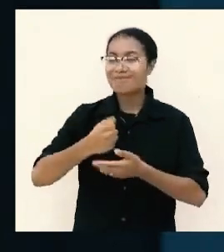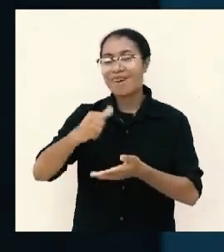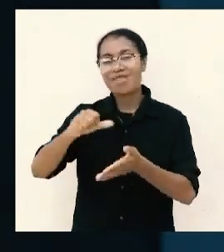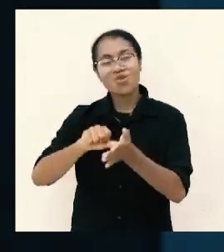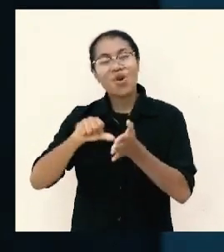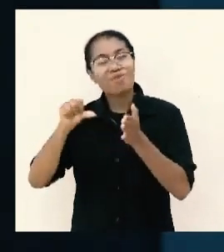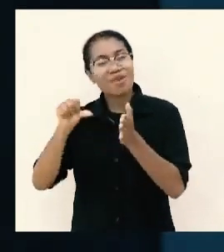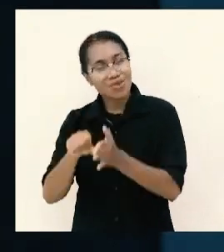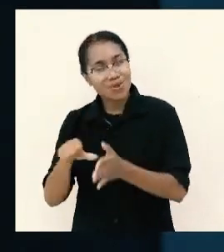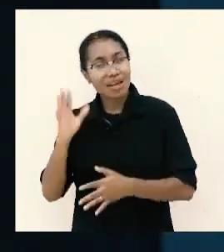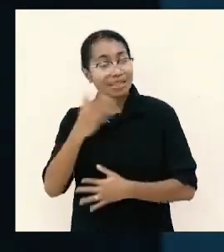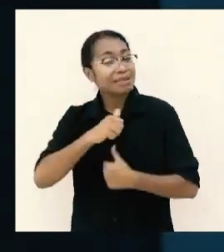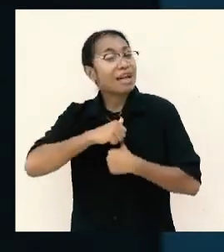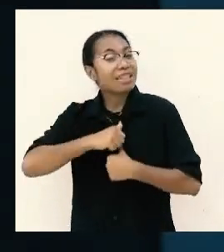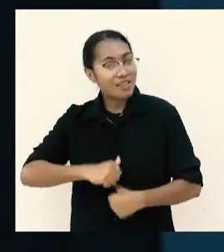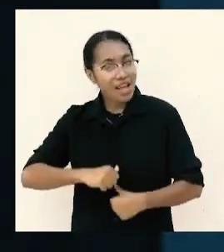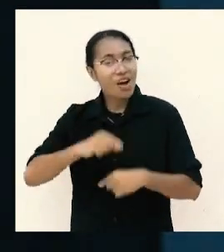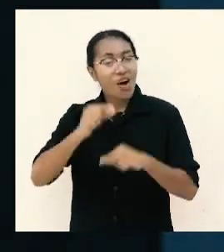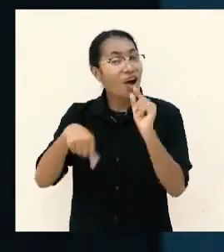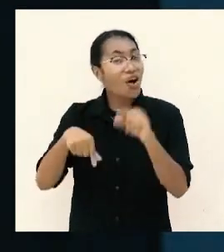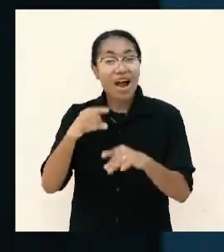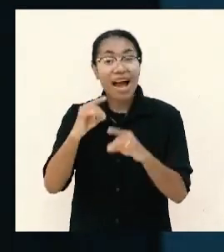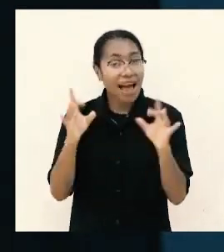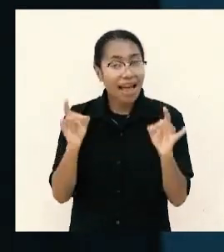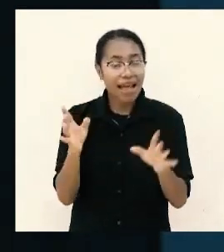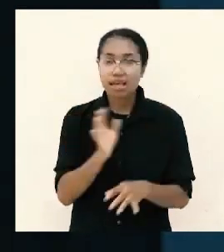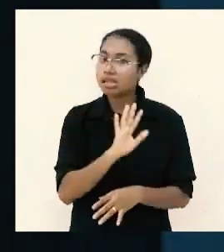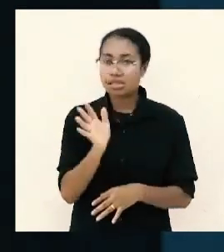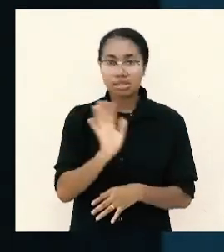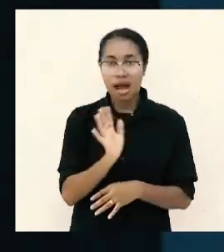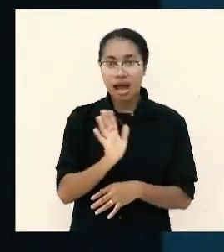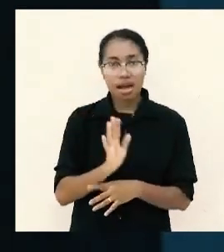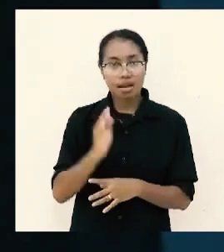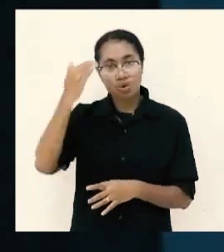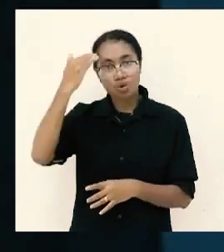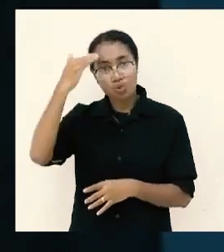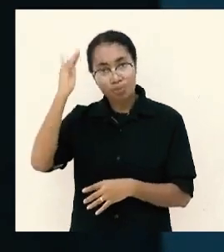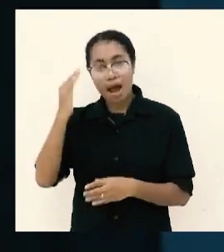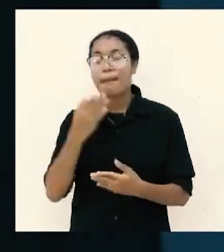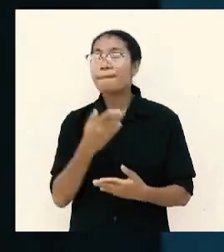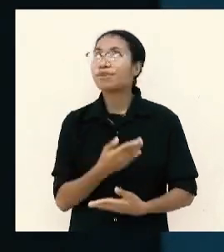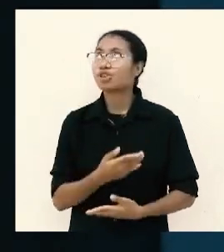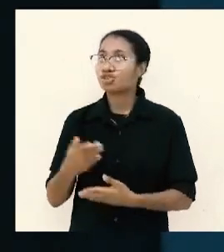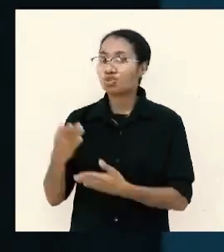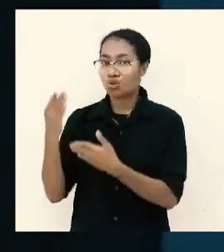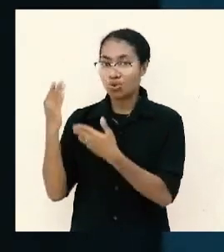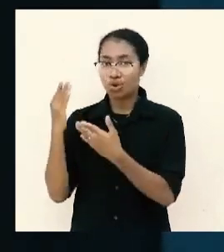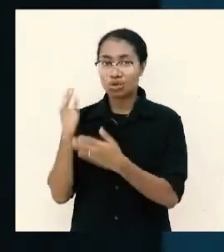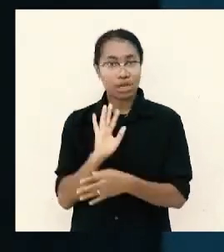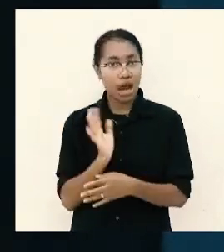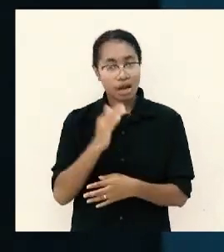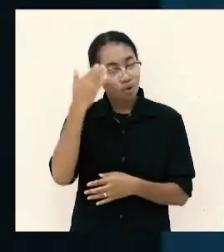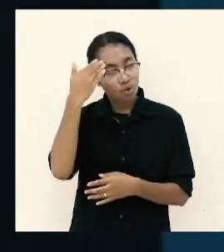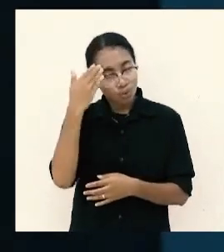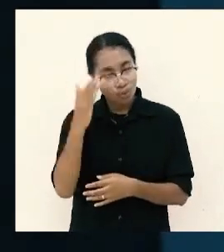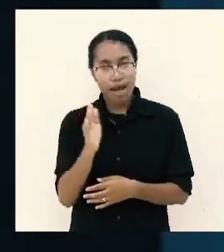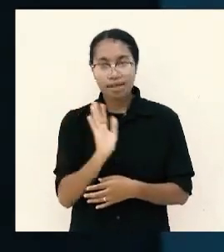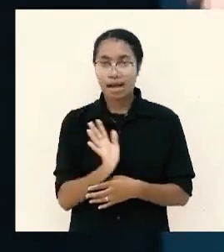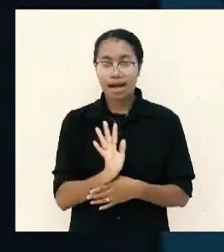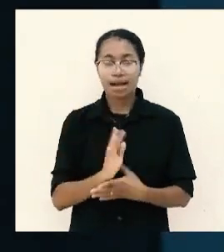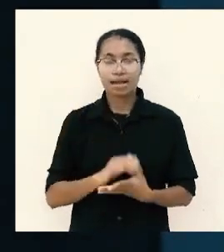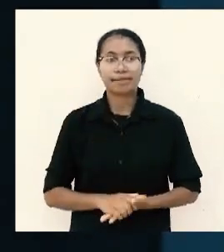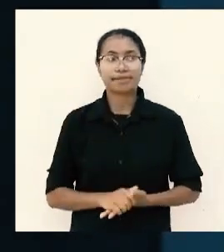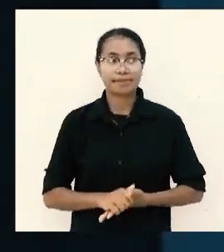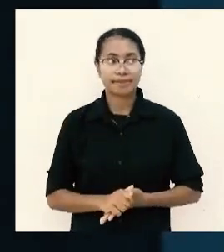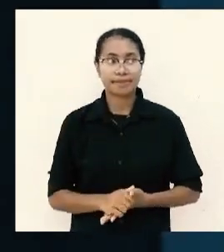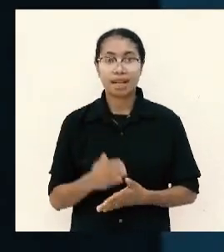kebaikan-kebaikan dari orang lain jangan lupa bersyukur aku